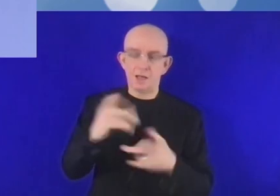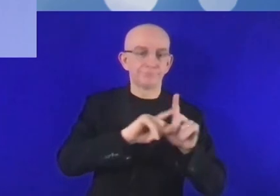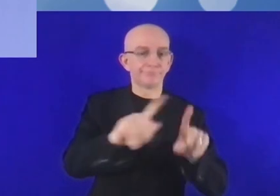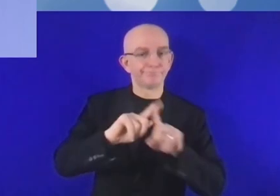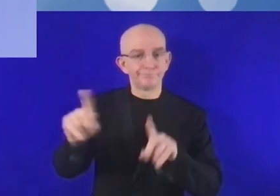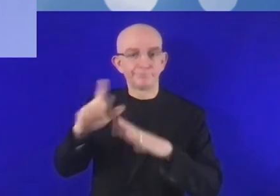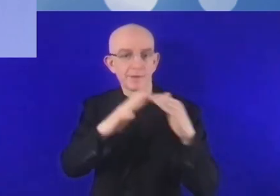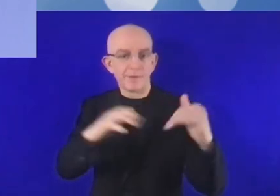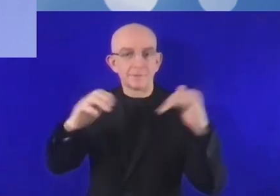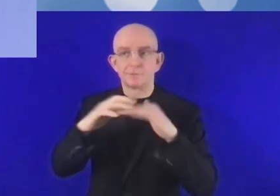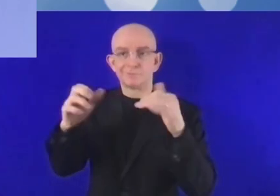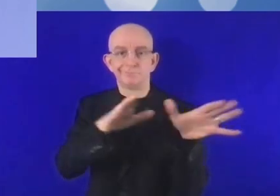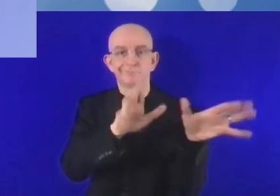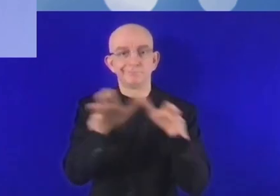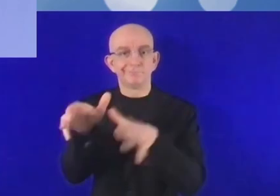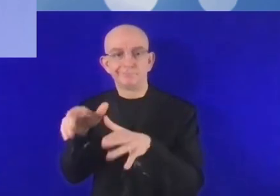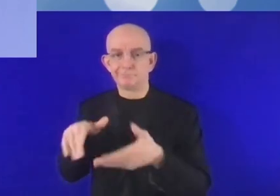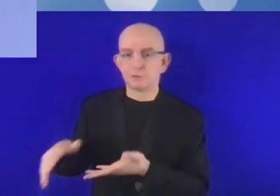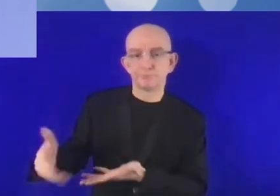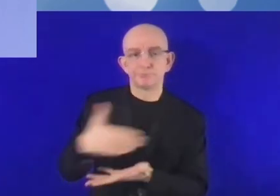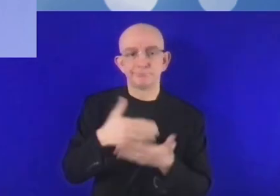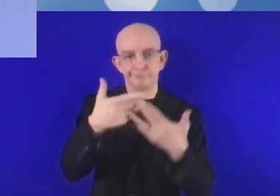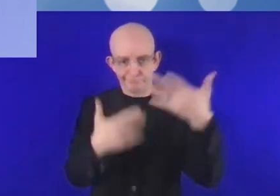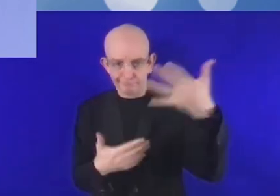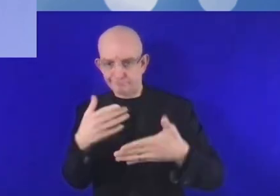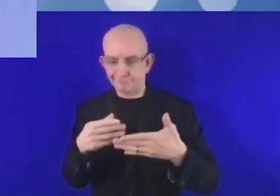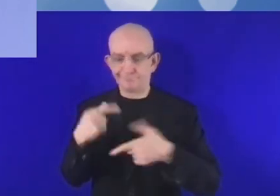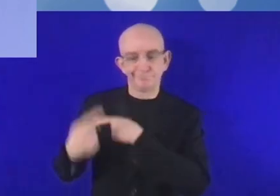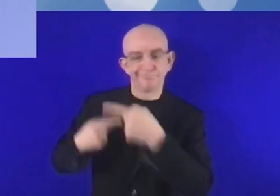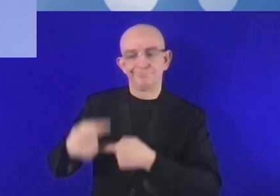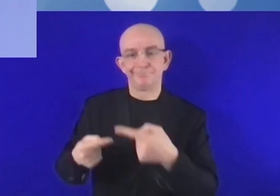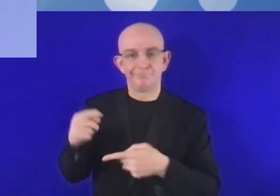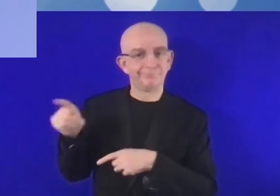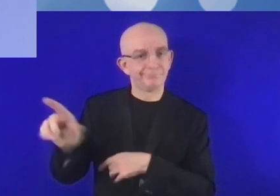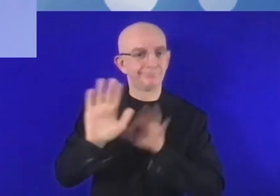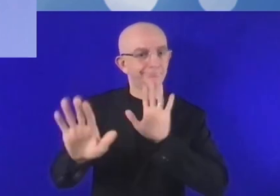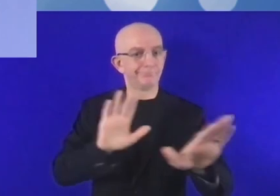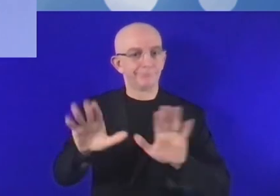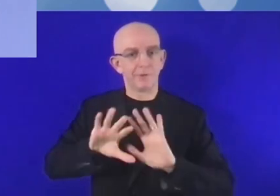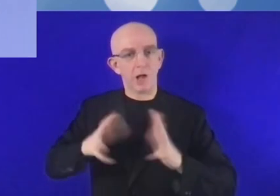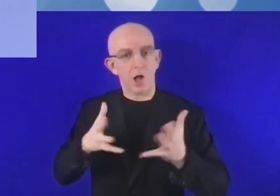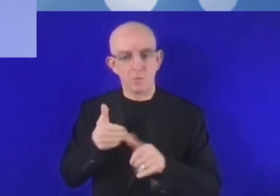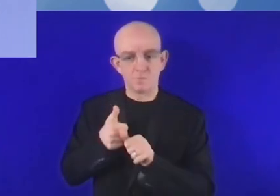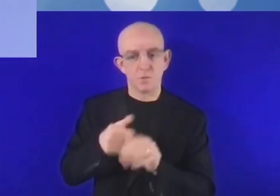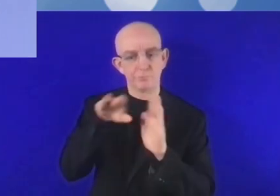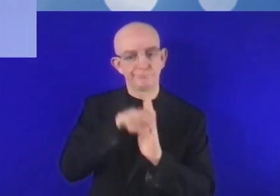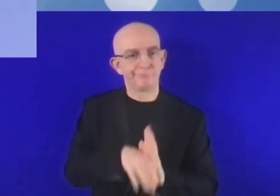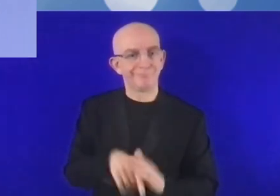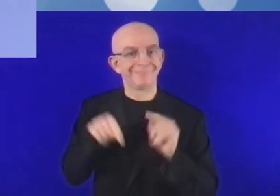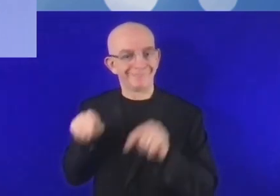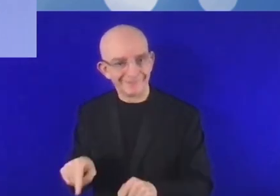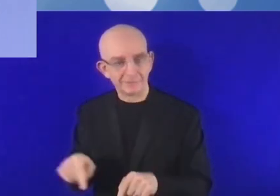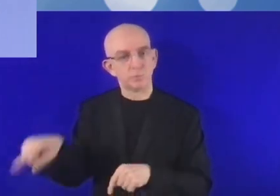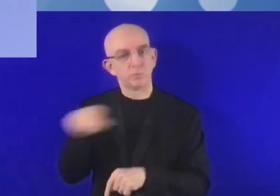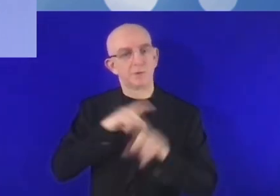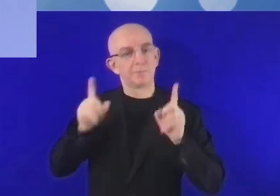de structures qui collectent des données, beaucoup d'administrations publiques, notamment. Ce sont des données qui sont collectées de manière traditionnelle, parfois,